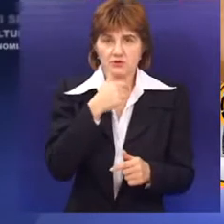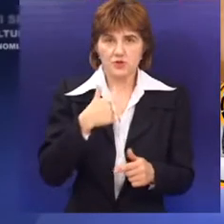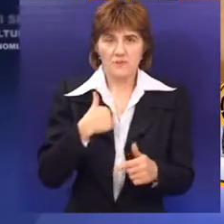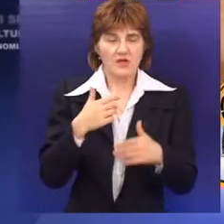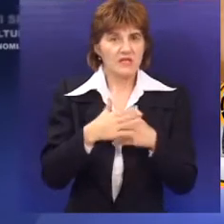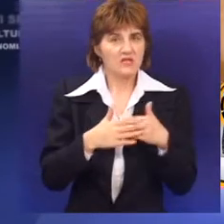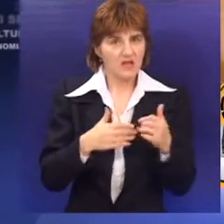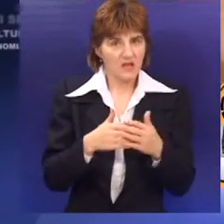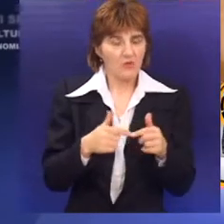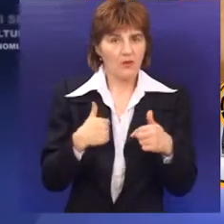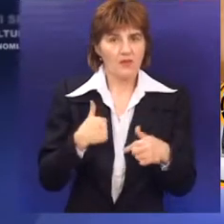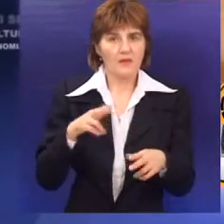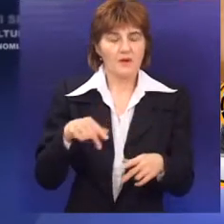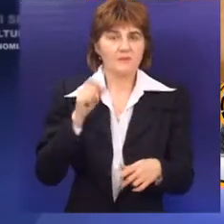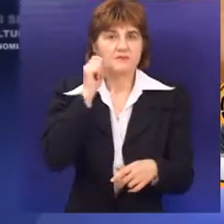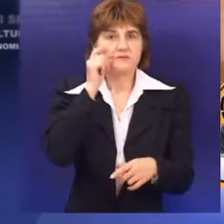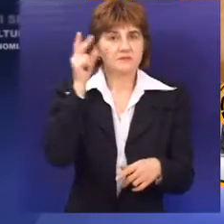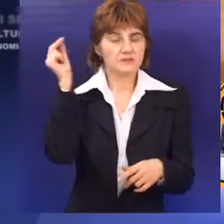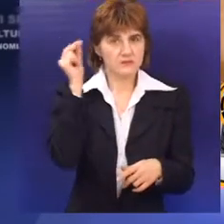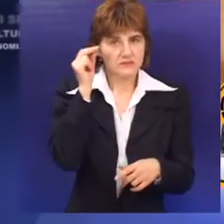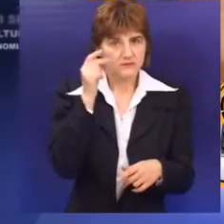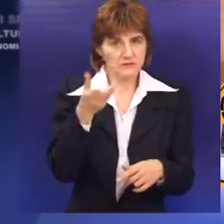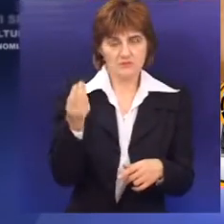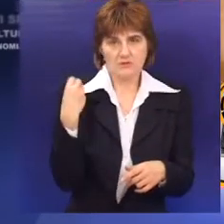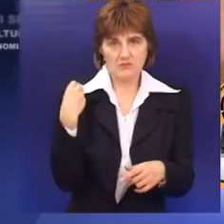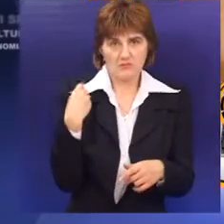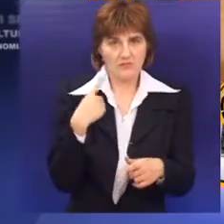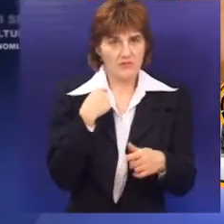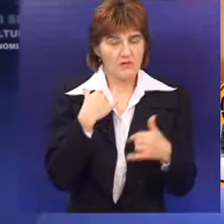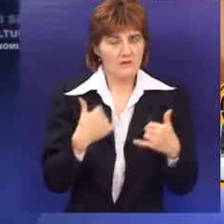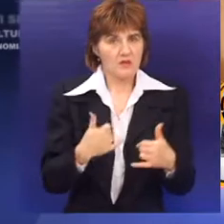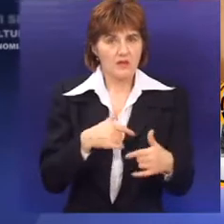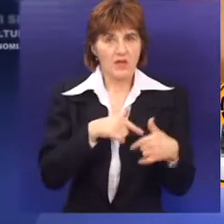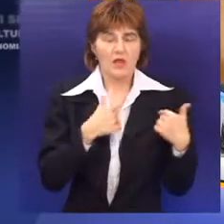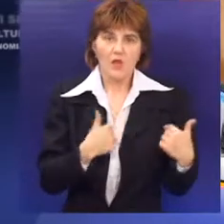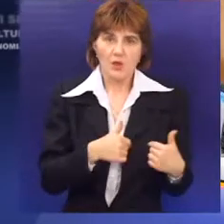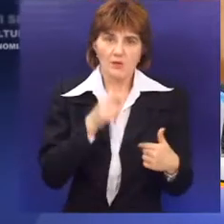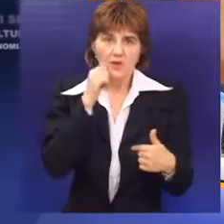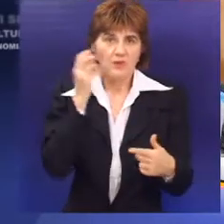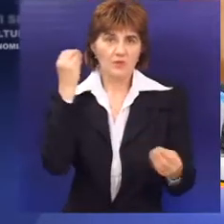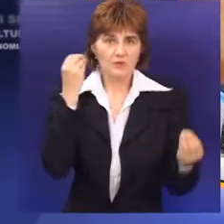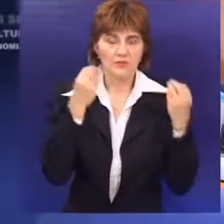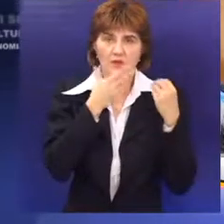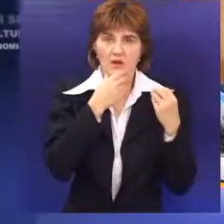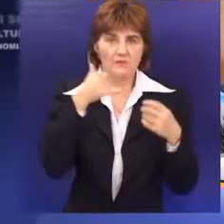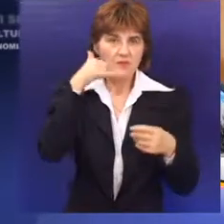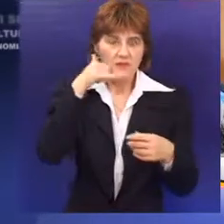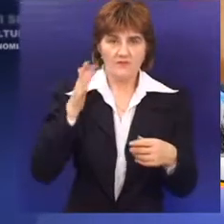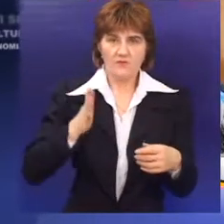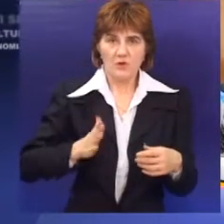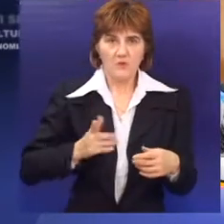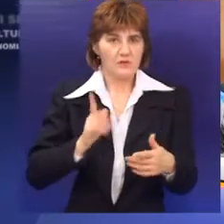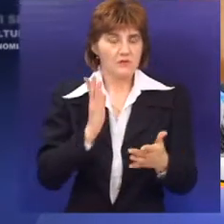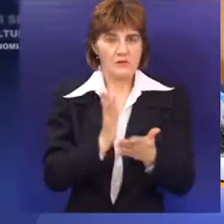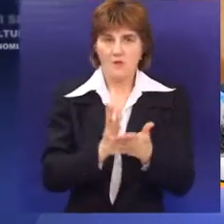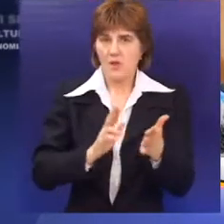na osnovu svog iskustva reći, da sam do sad imala izuzetno ljubazne sugrađane, i nisam